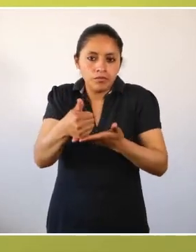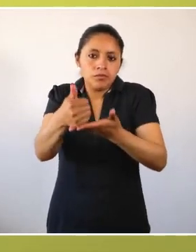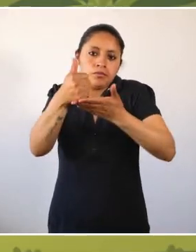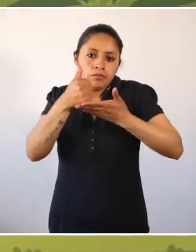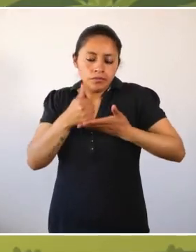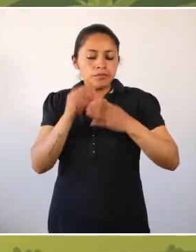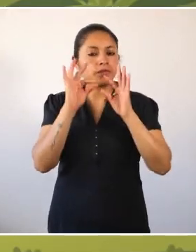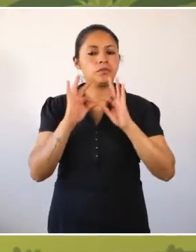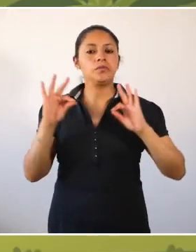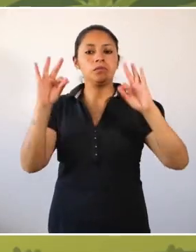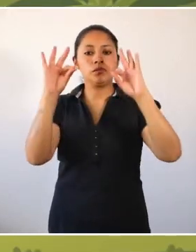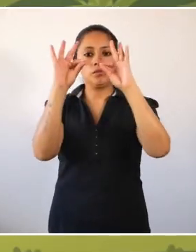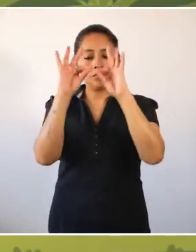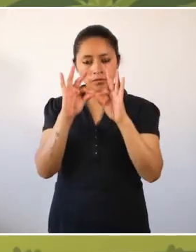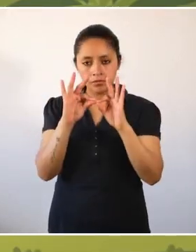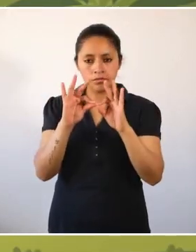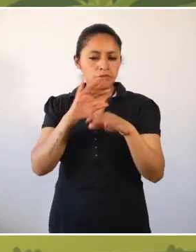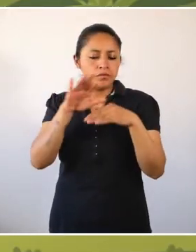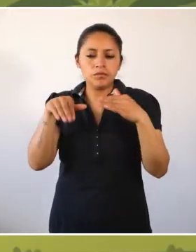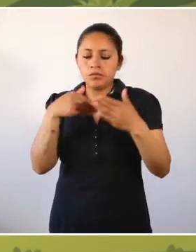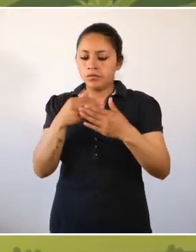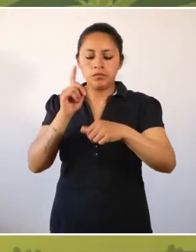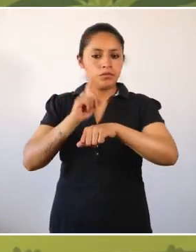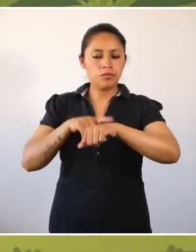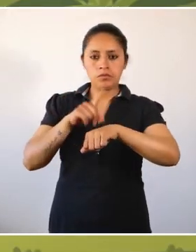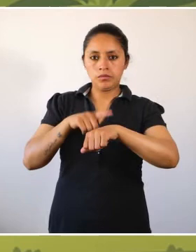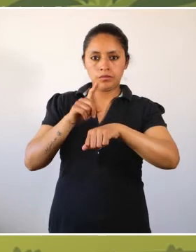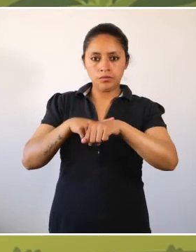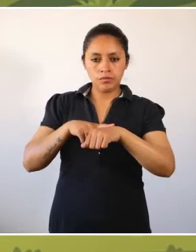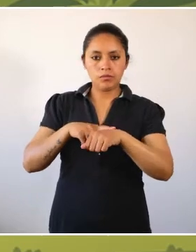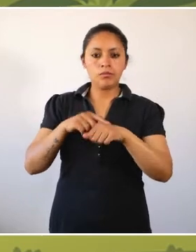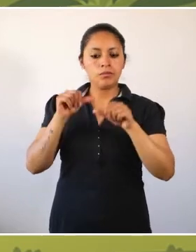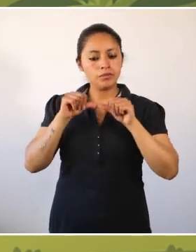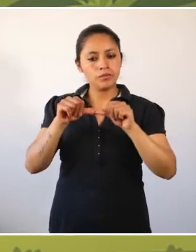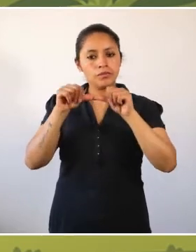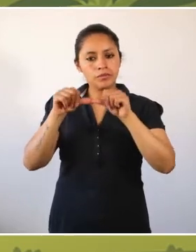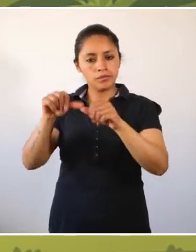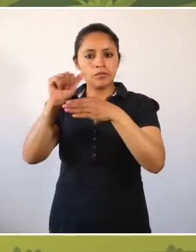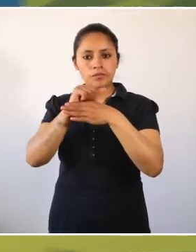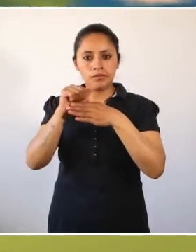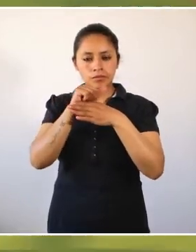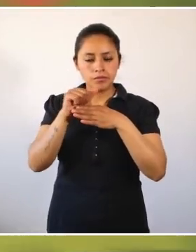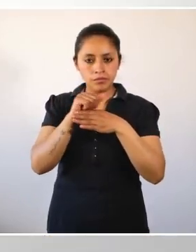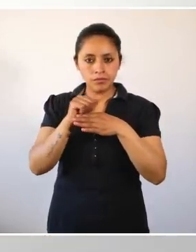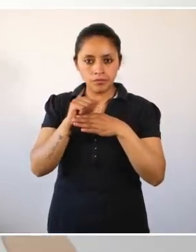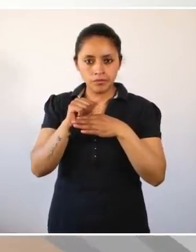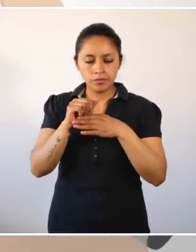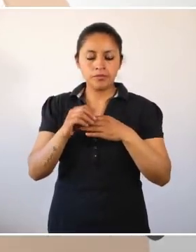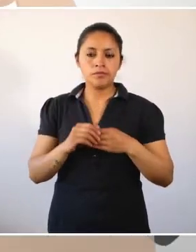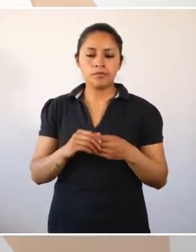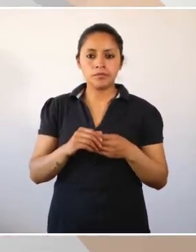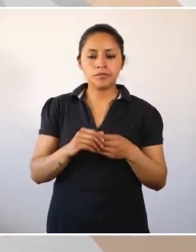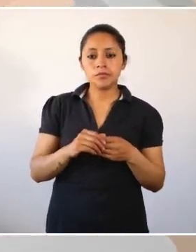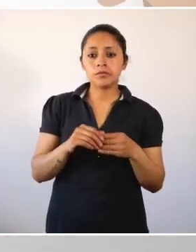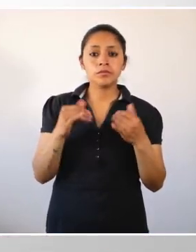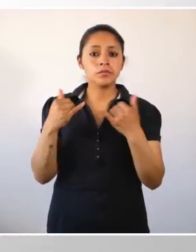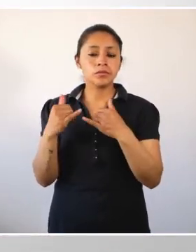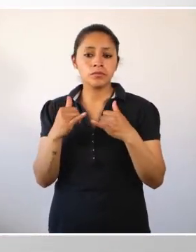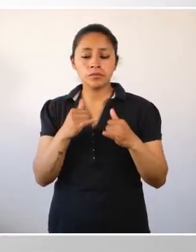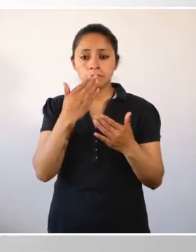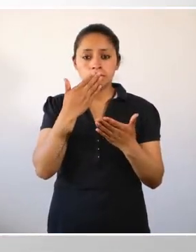pughlanaka. Ahinamanta respetankanku. Kuhpah turnonta, jantapis umangmanta kreatividad niskata orkonkanku.